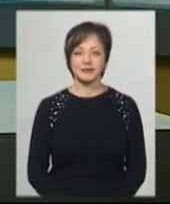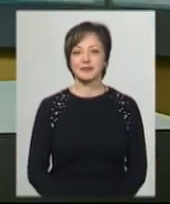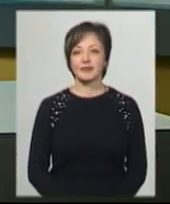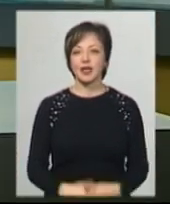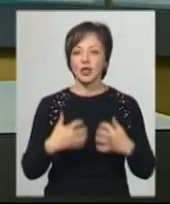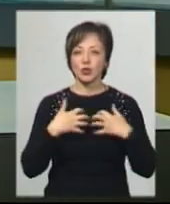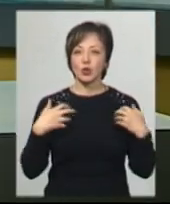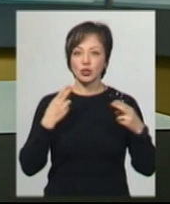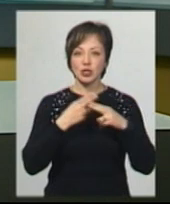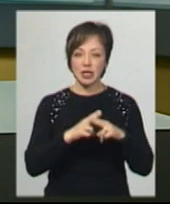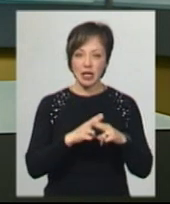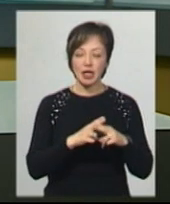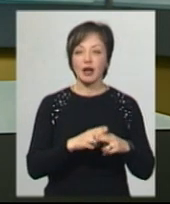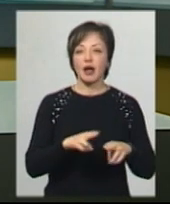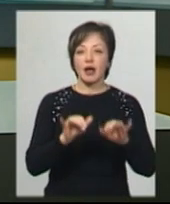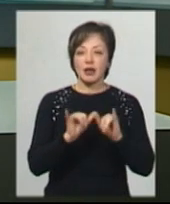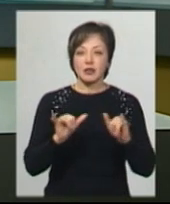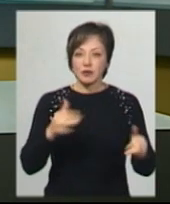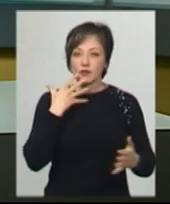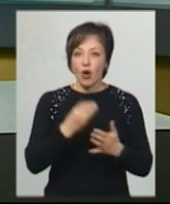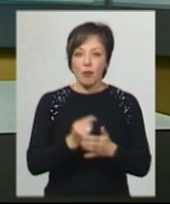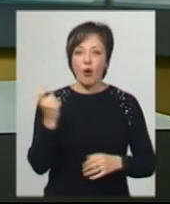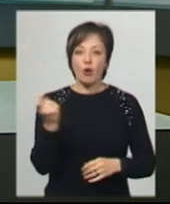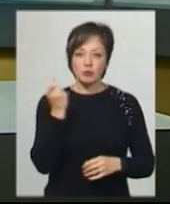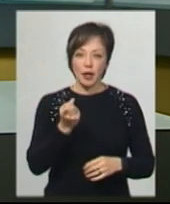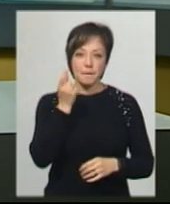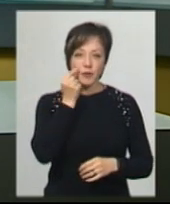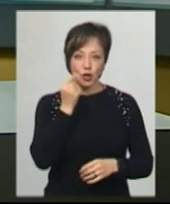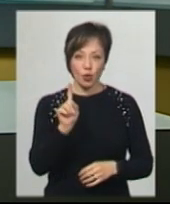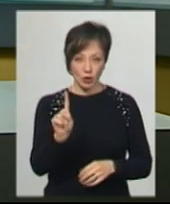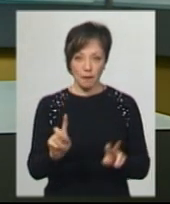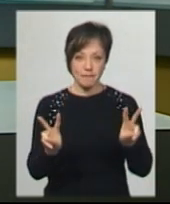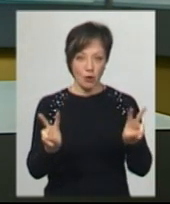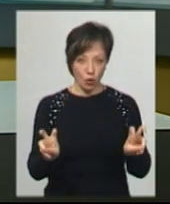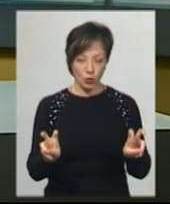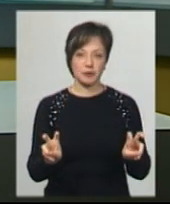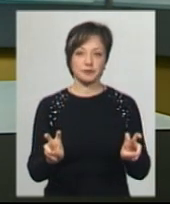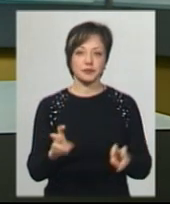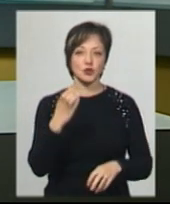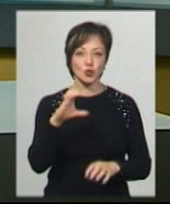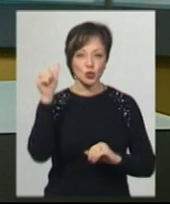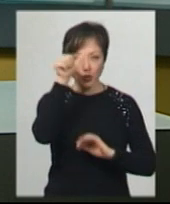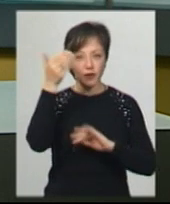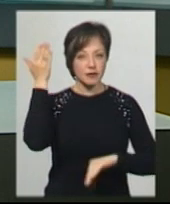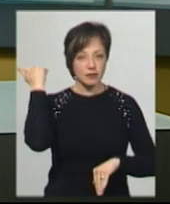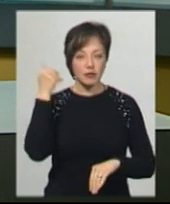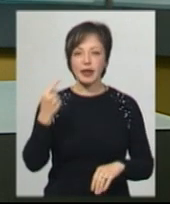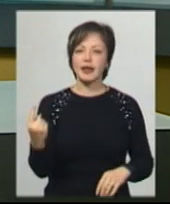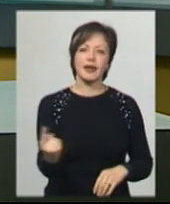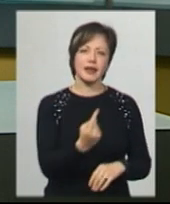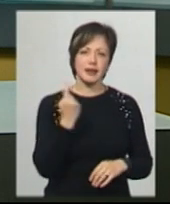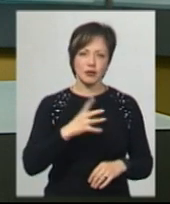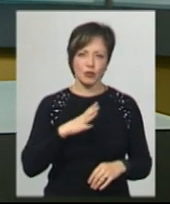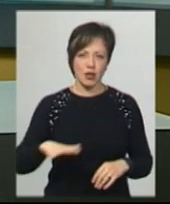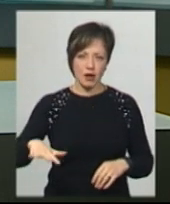Зооінженер Дмитро Яцишин розводить у своєму господарстві бджіл однієї породи, яка століття тому була єдиною на території